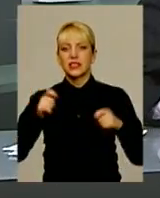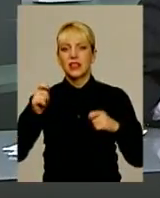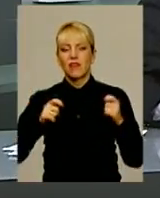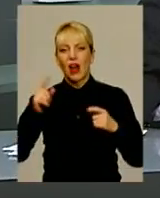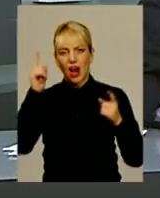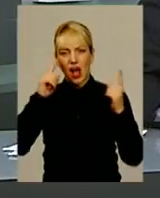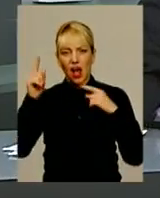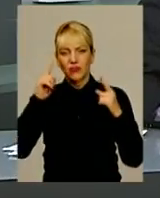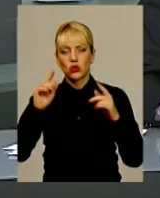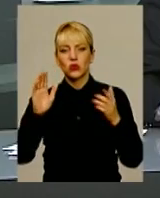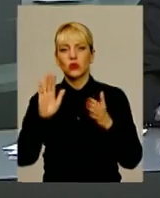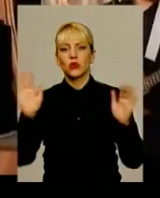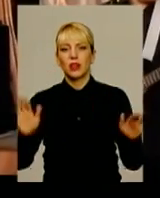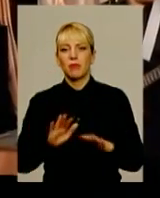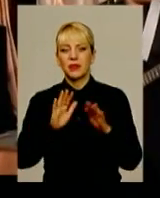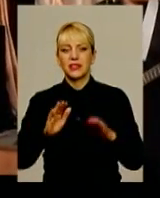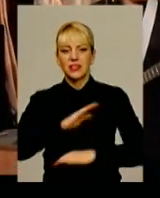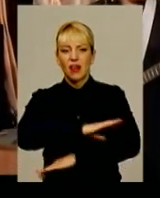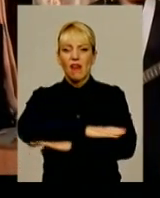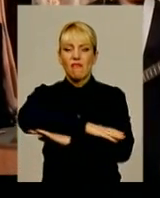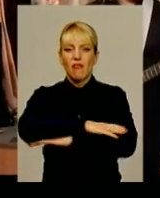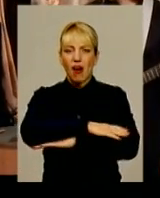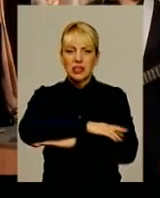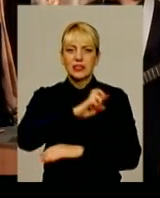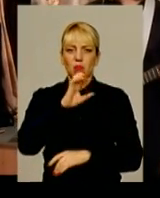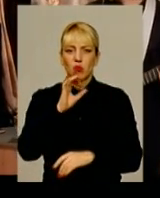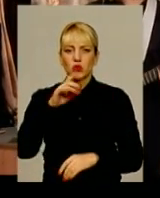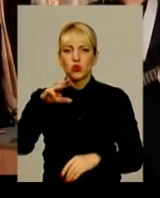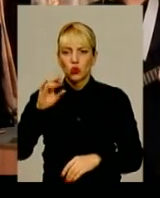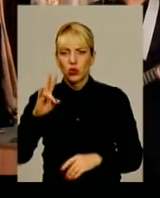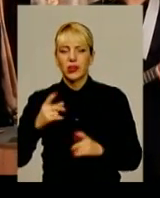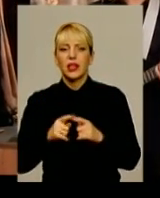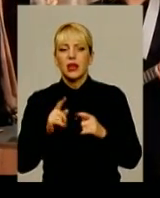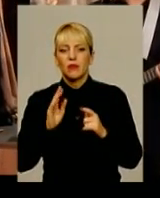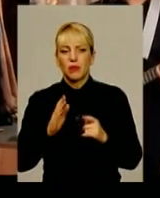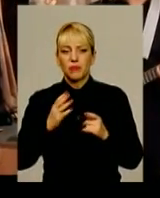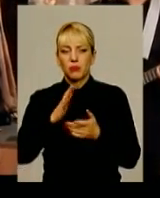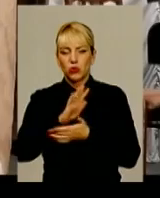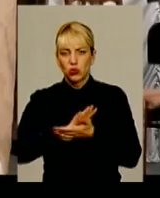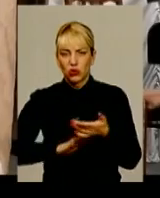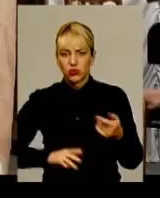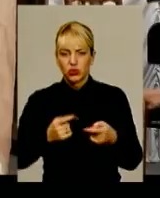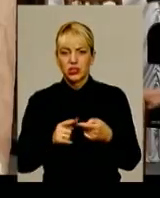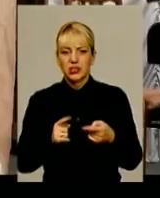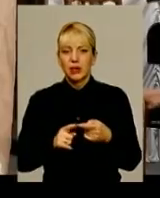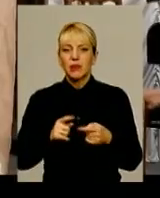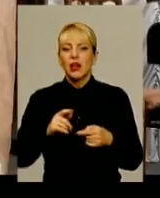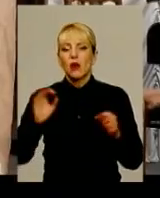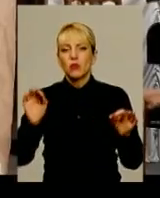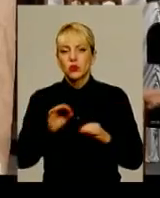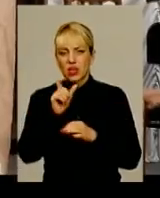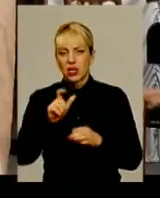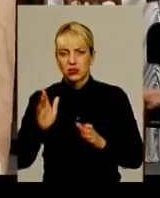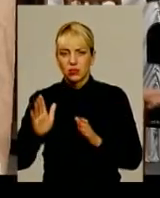пісні «Вальс Бостон» знову в Хмельницькому. Два дні поспіль знані митці, барди, поети і виконавці інструментальної музики даруватимуть